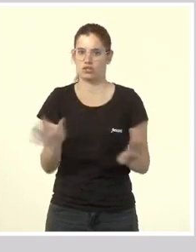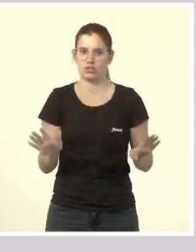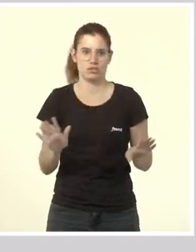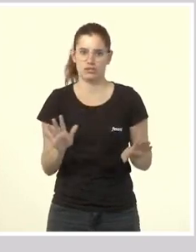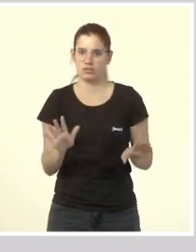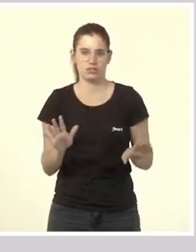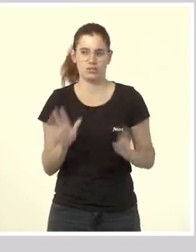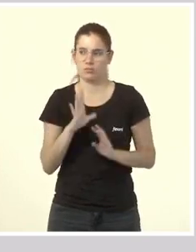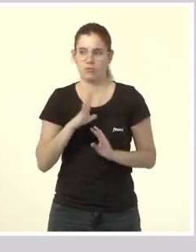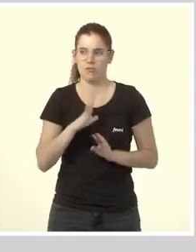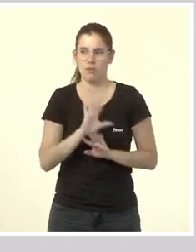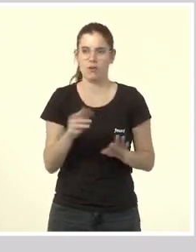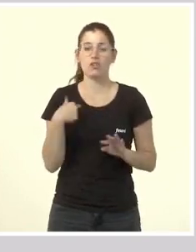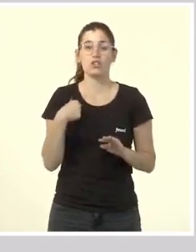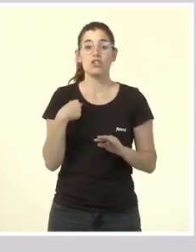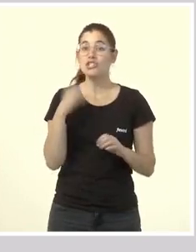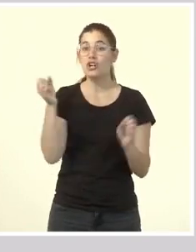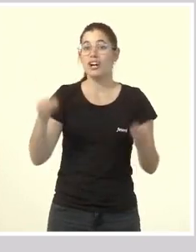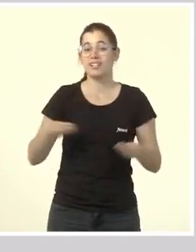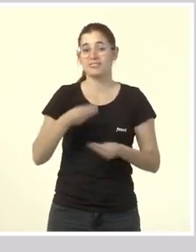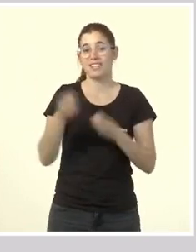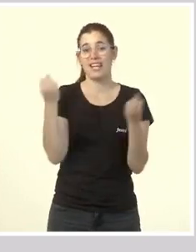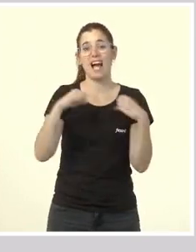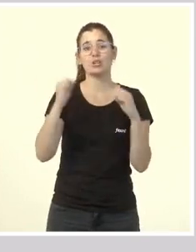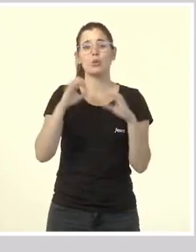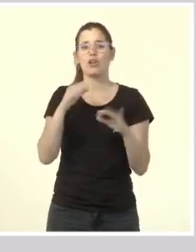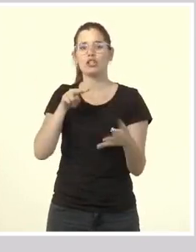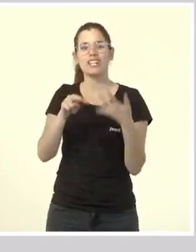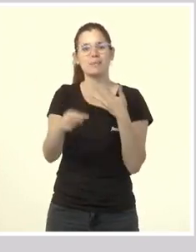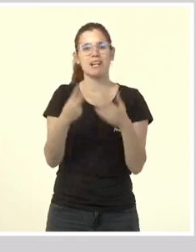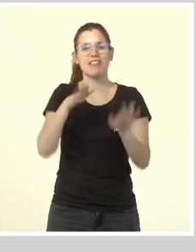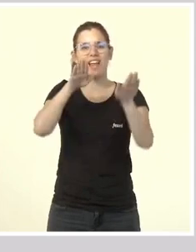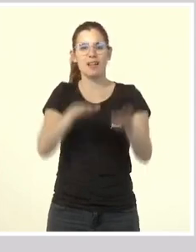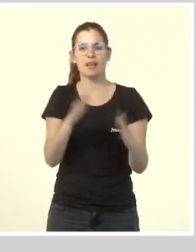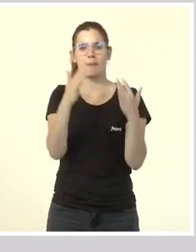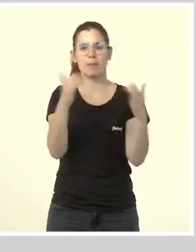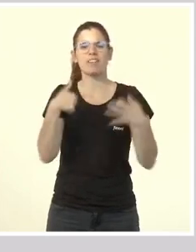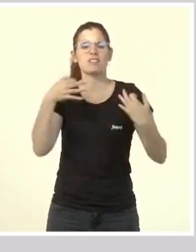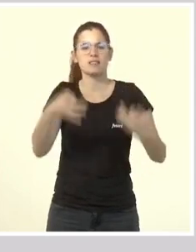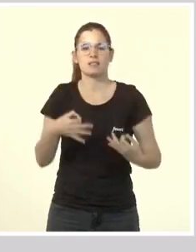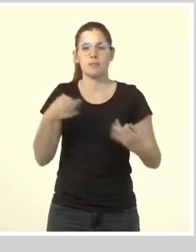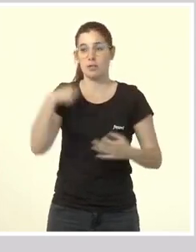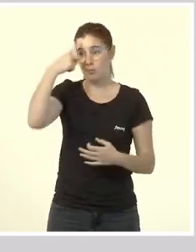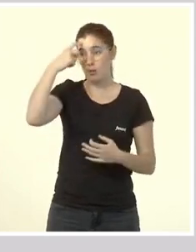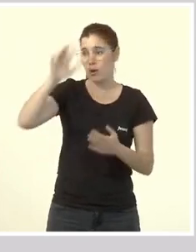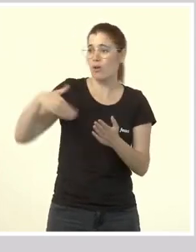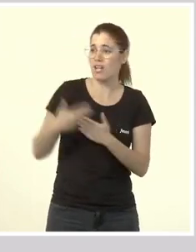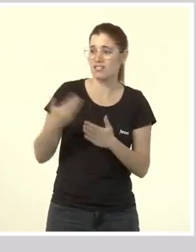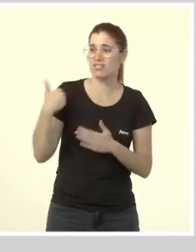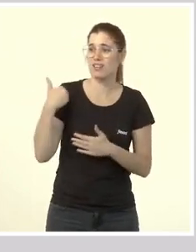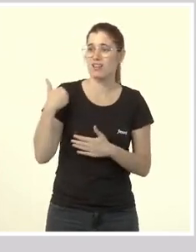He actuat amb total transparència i lleialtat parlamentària. Recordo fins i tot